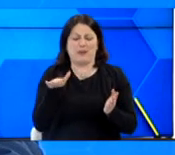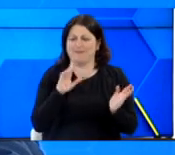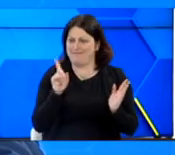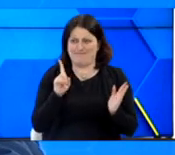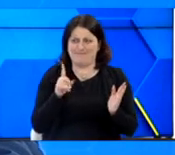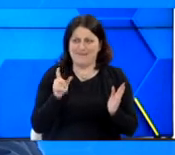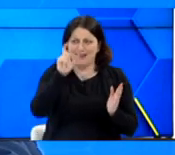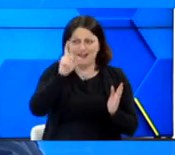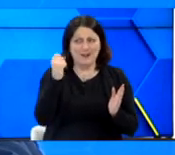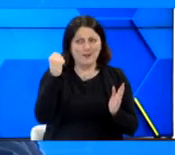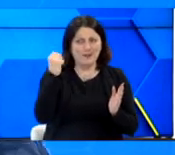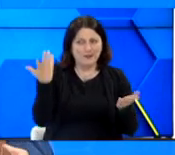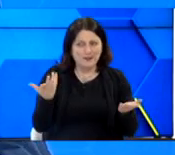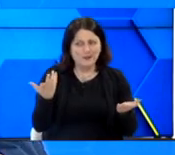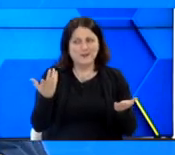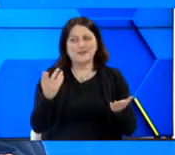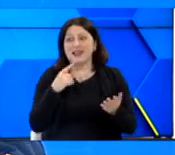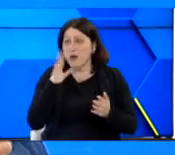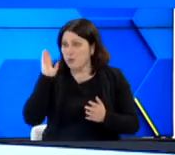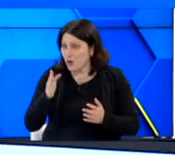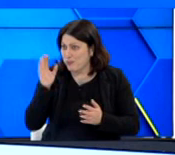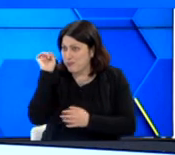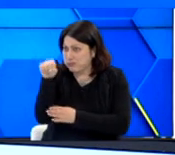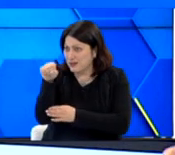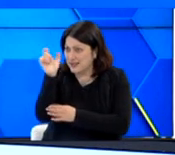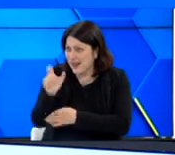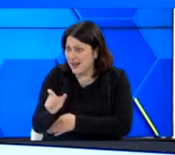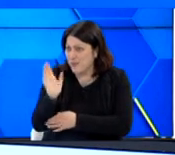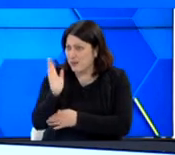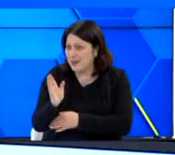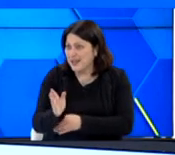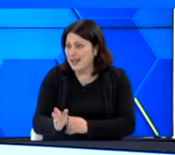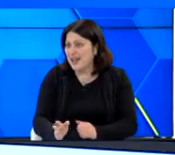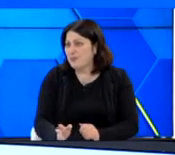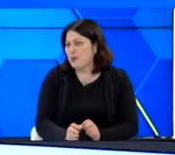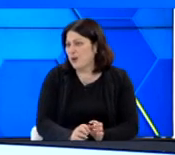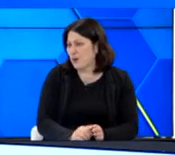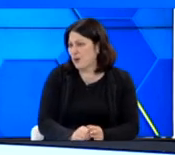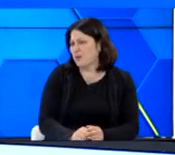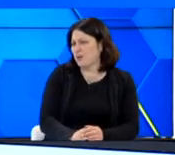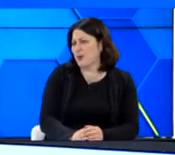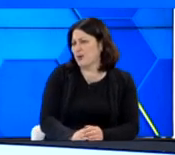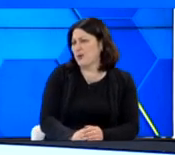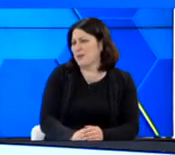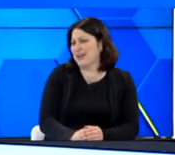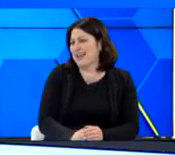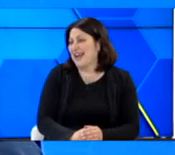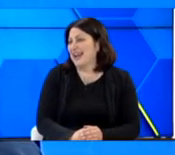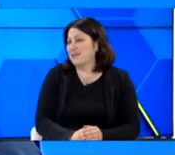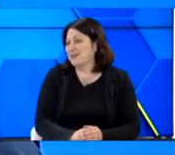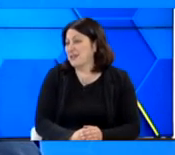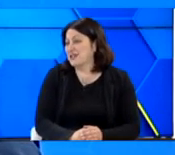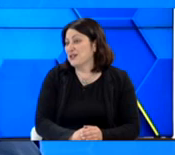Είναι ένα ραντεβού. Την έχουμε και την Ιταλία, να ρωτήσω εγώ. Σε ποδοσφαιρική γλώσσα. Μπορούμε, μπορούμε.